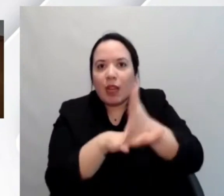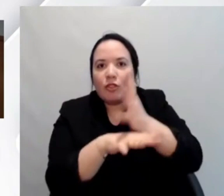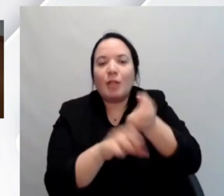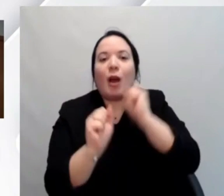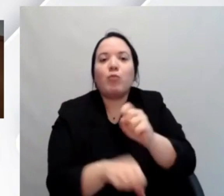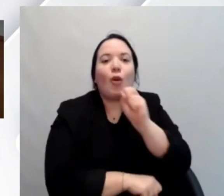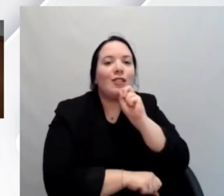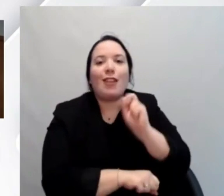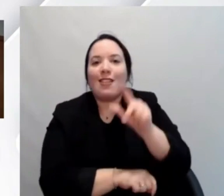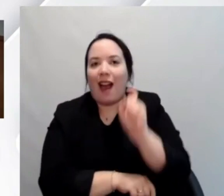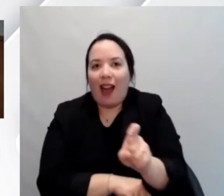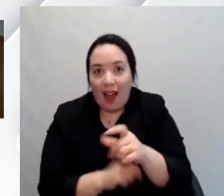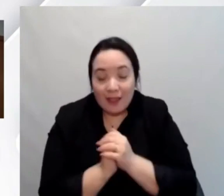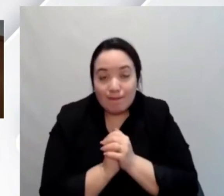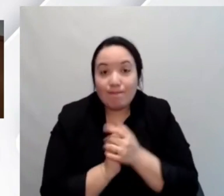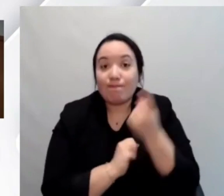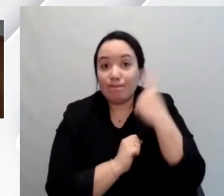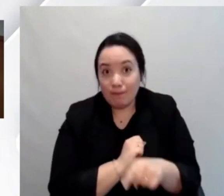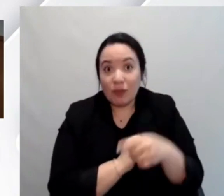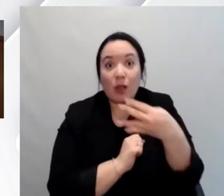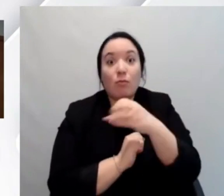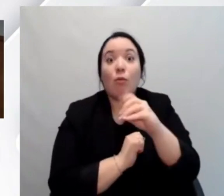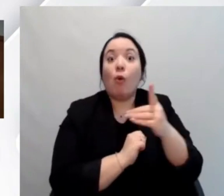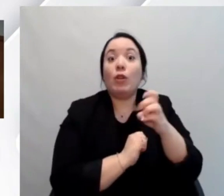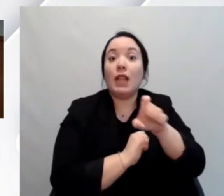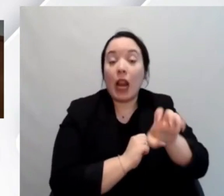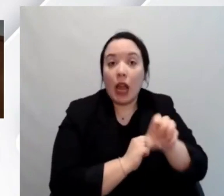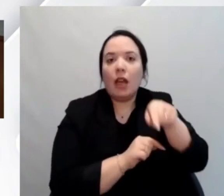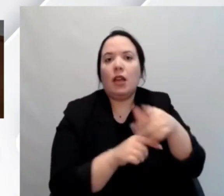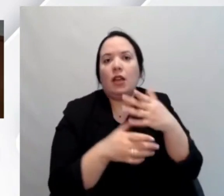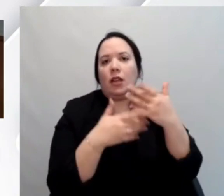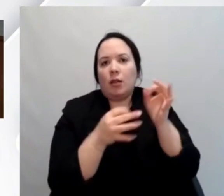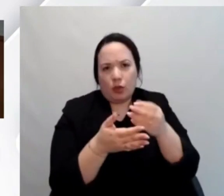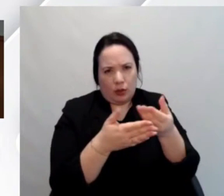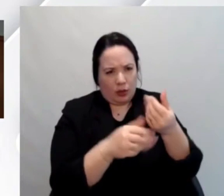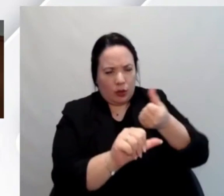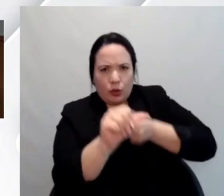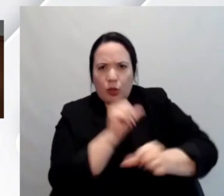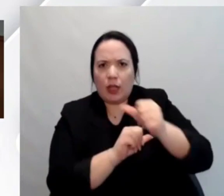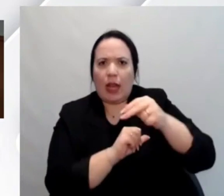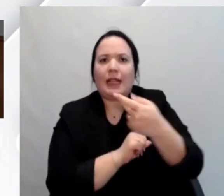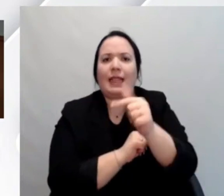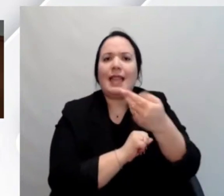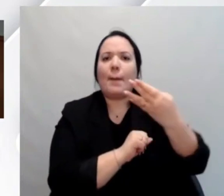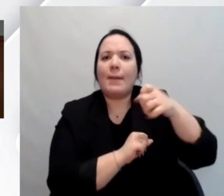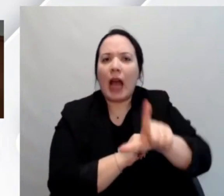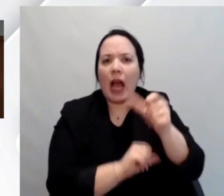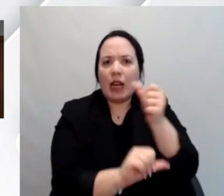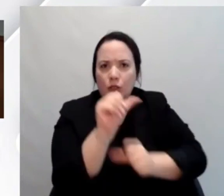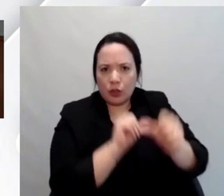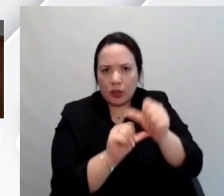Cosa interessante, nell'ultimissima versione di Moodle è stato sostituito l'editor HTML, è stato introdotto una versione di